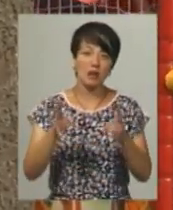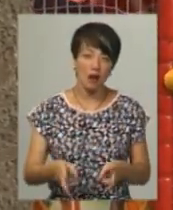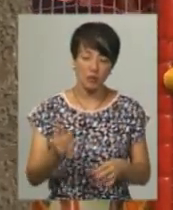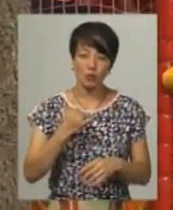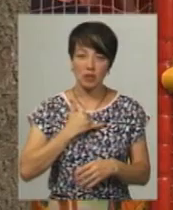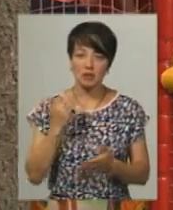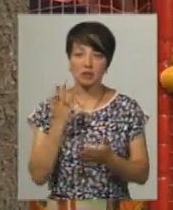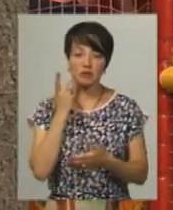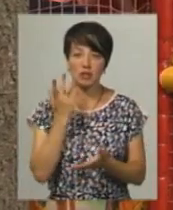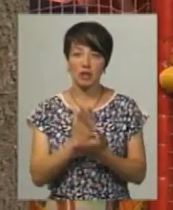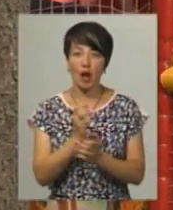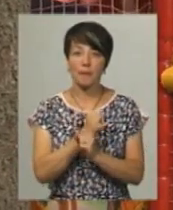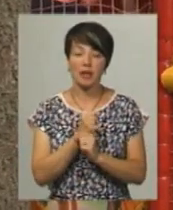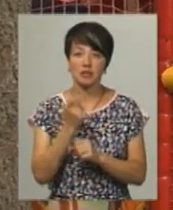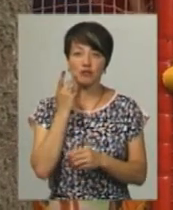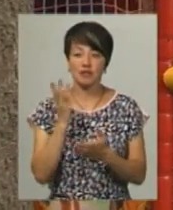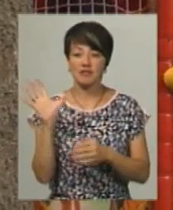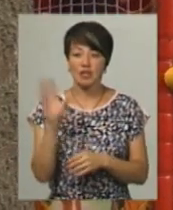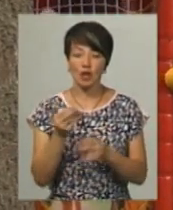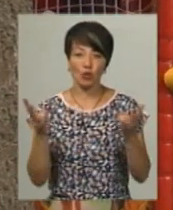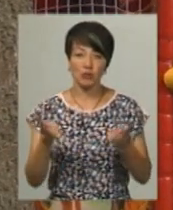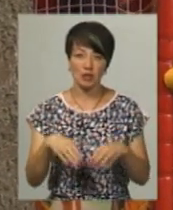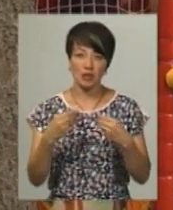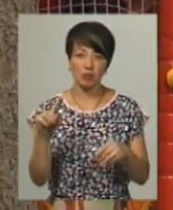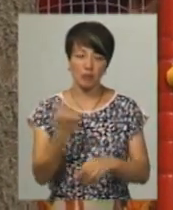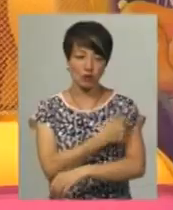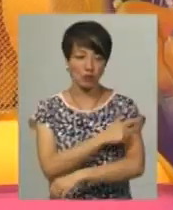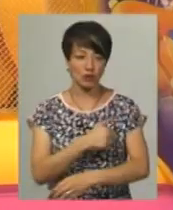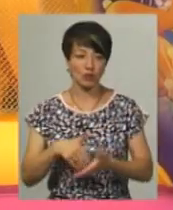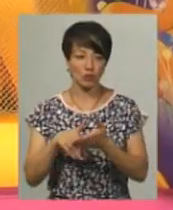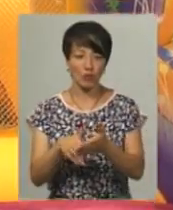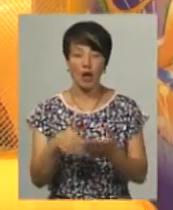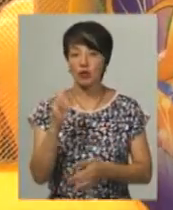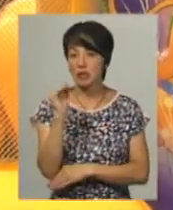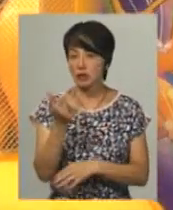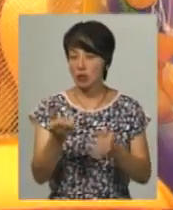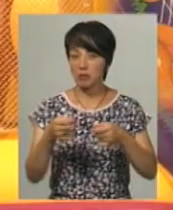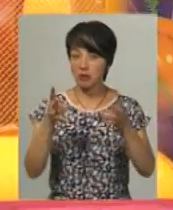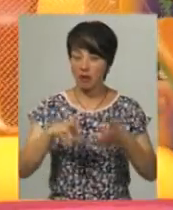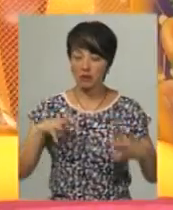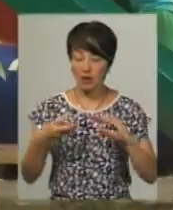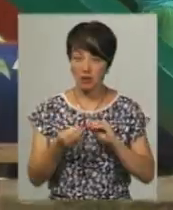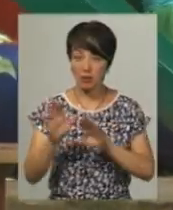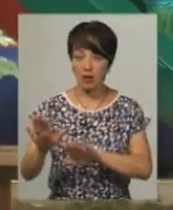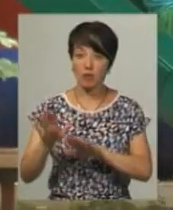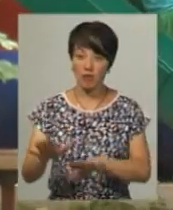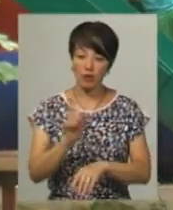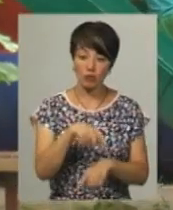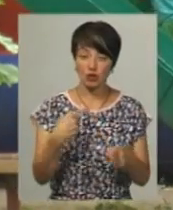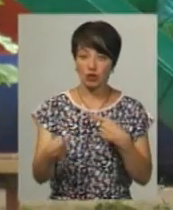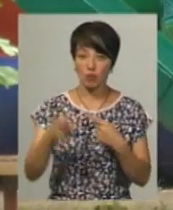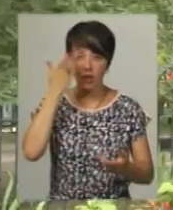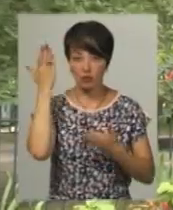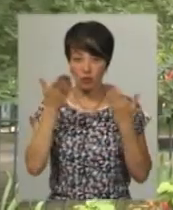то в нас завжди є аптечка, завжди є все необхідне, щоб надати першу підпомогу. Якщо дитина отримала травму внаслідок перебування на тому чи іншому